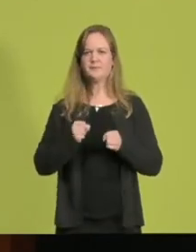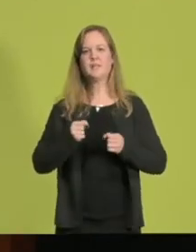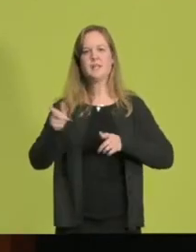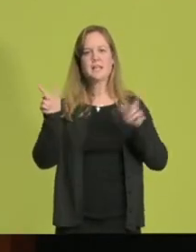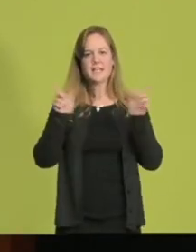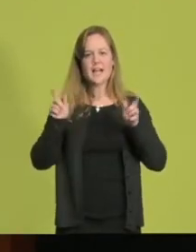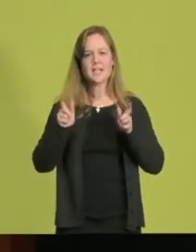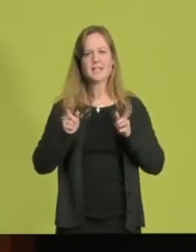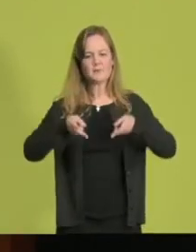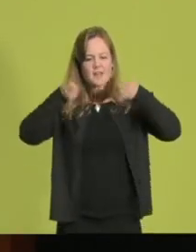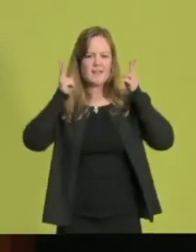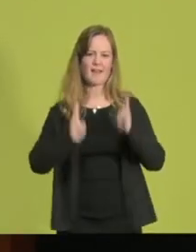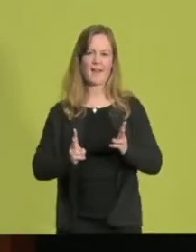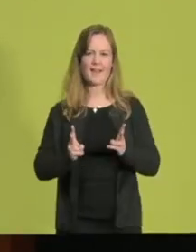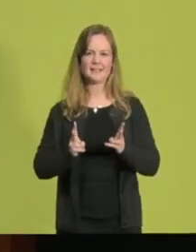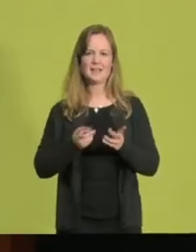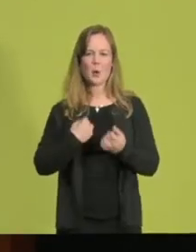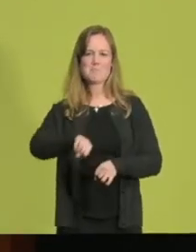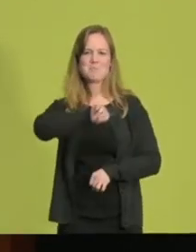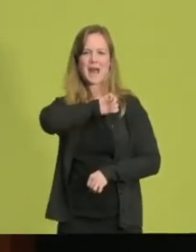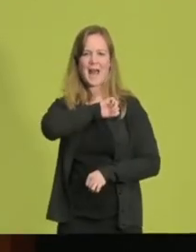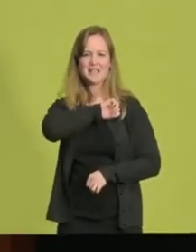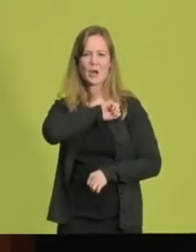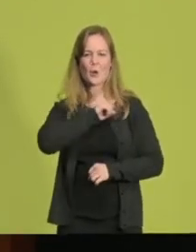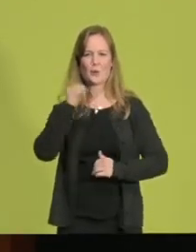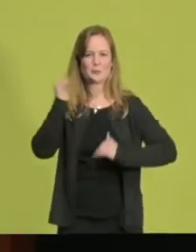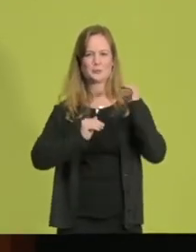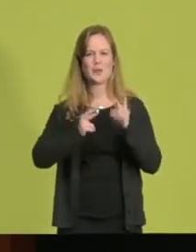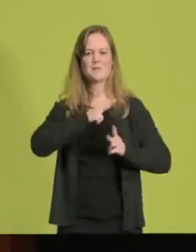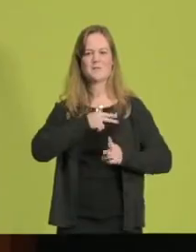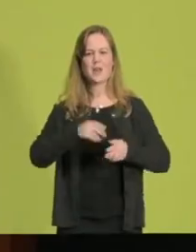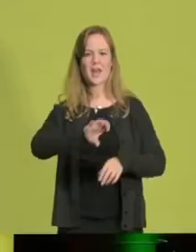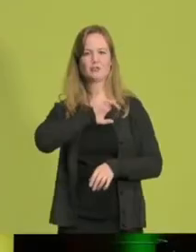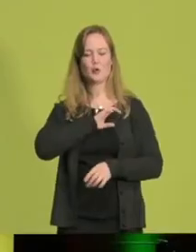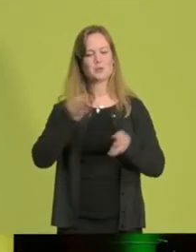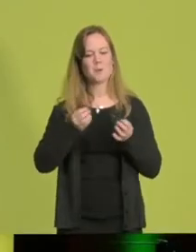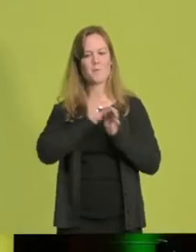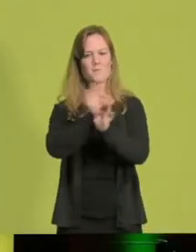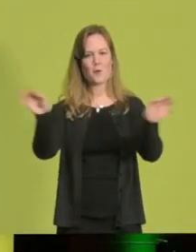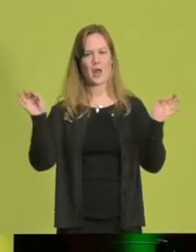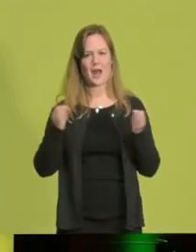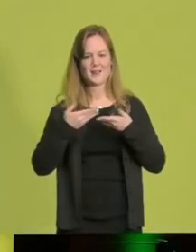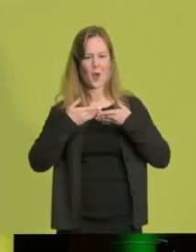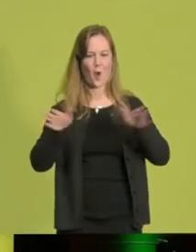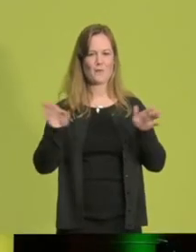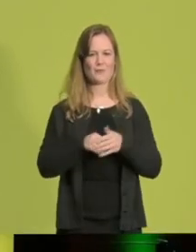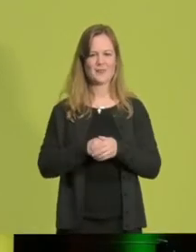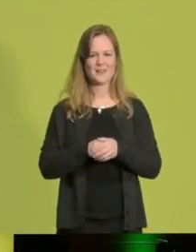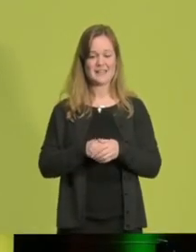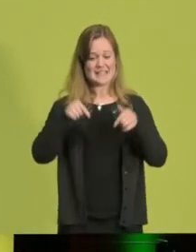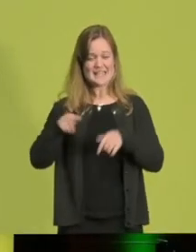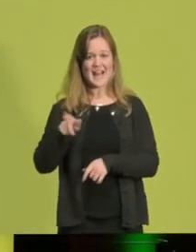in der wir Vielfalt wirklich als Bereicherung verstehen und in der wir faire Chancen für alle eröffnen. Wo? Wenn nicht hier in